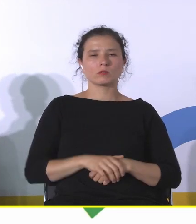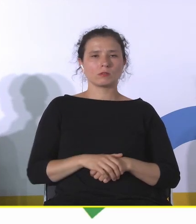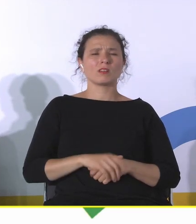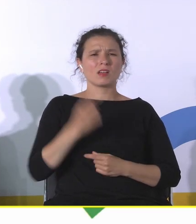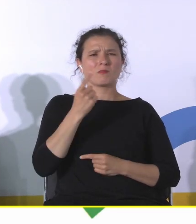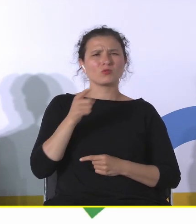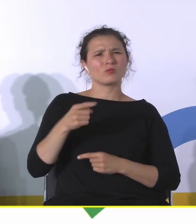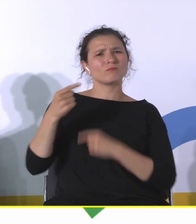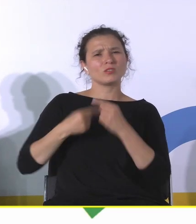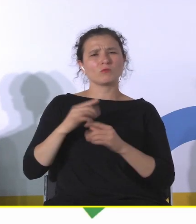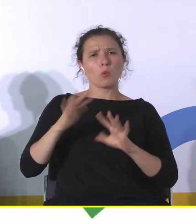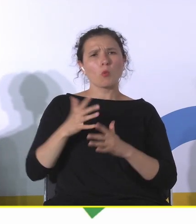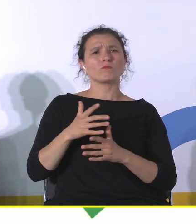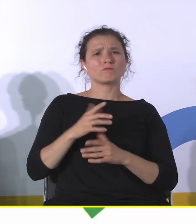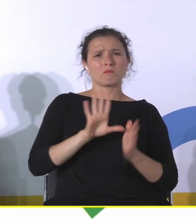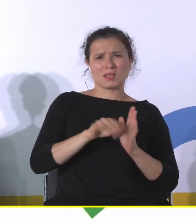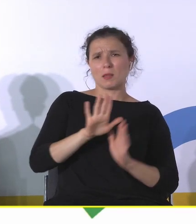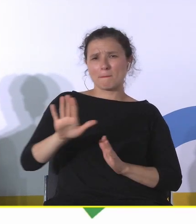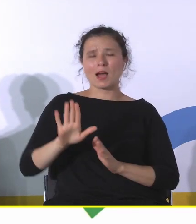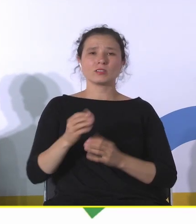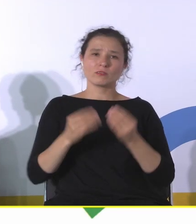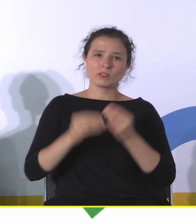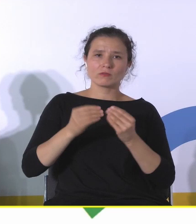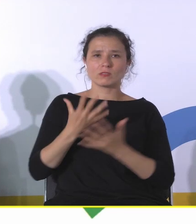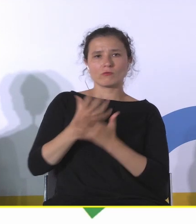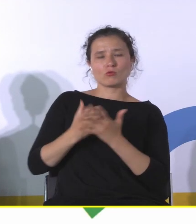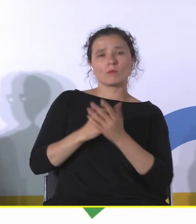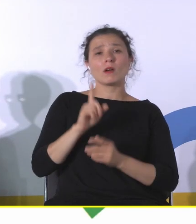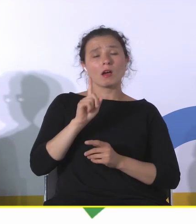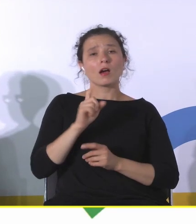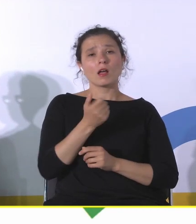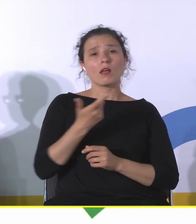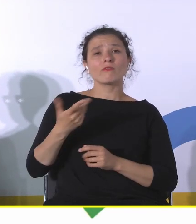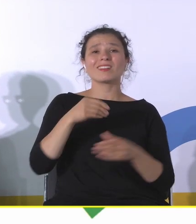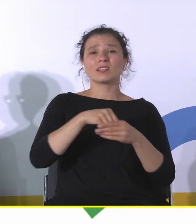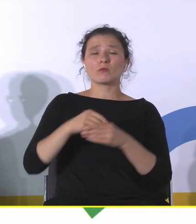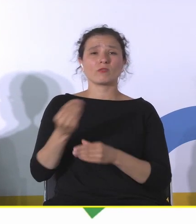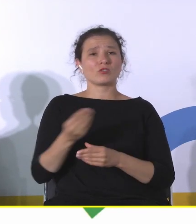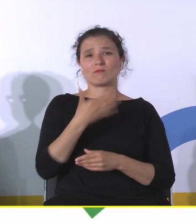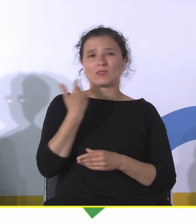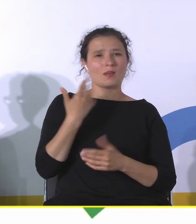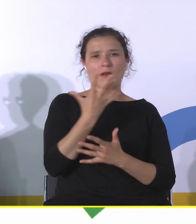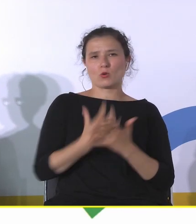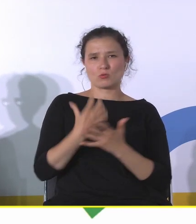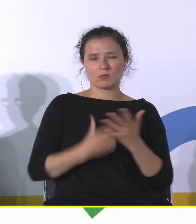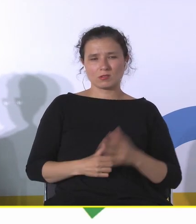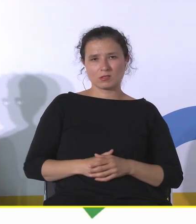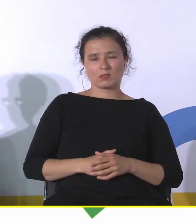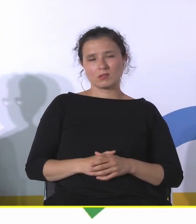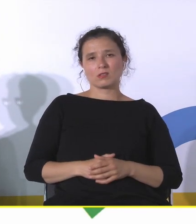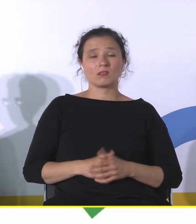istnieje i coraz bardziej go wykorzystujemy, aczkolwiek wiele z tych zasobów jeszcze nie jest wykorzystanych. Myślę, że no wejście do Unii